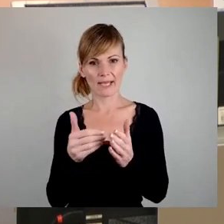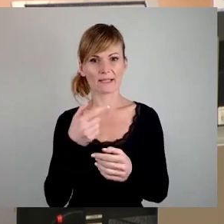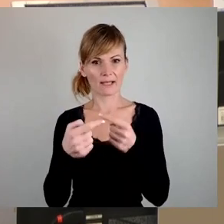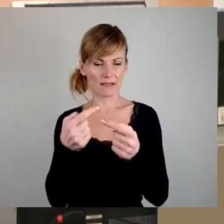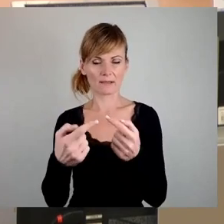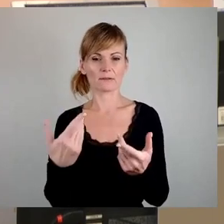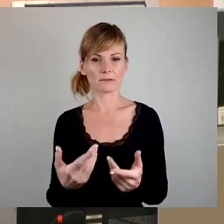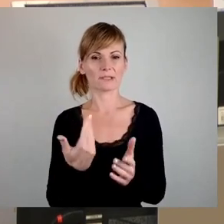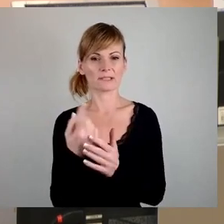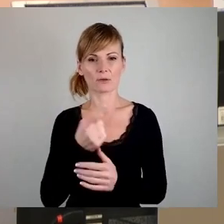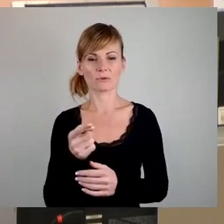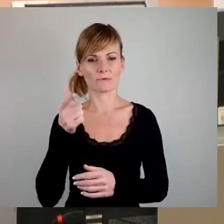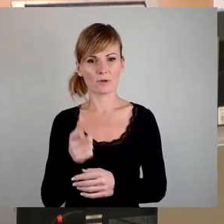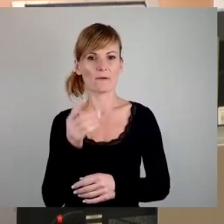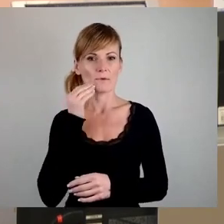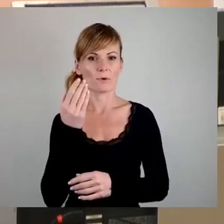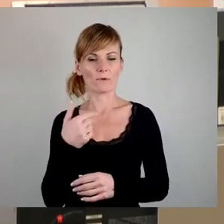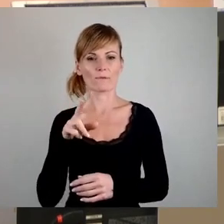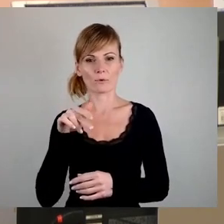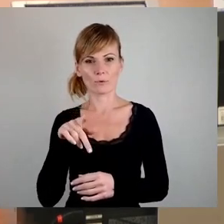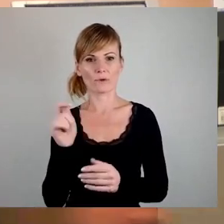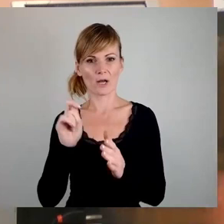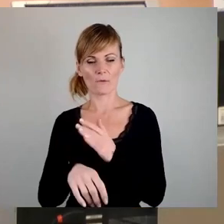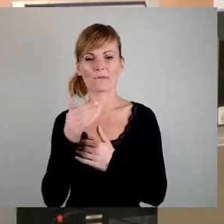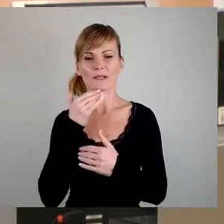1200 Wohnungen von der Vonovia zu kaufen. Vielen Dank.